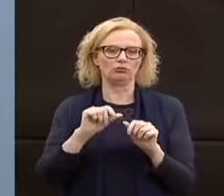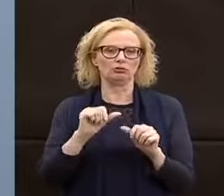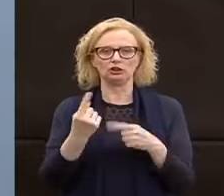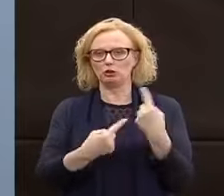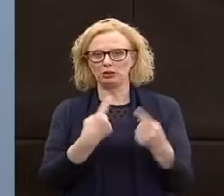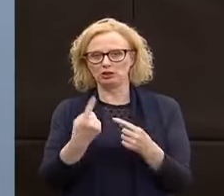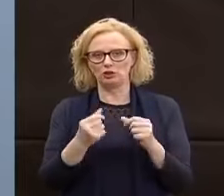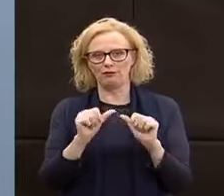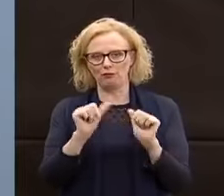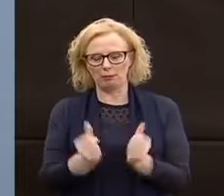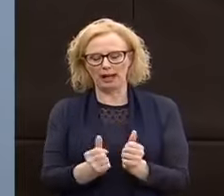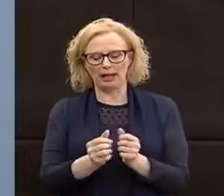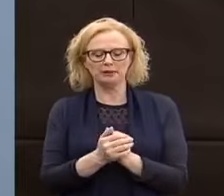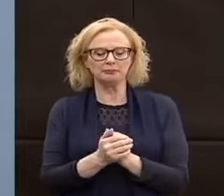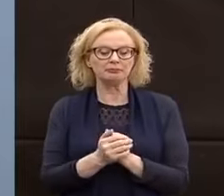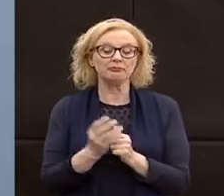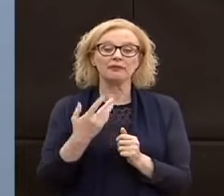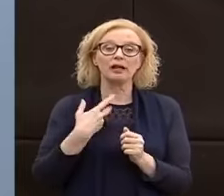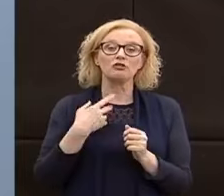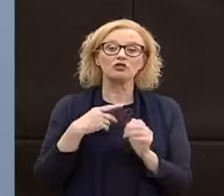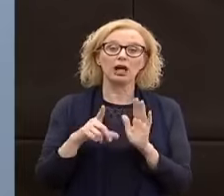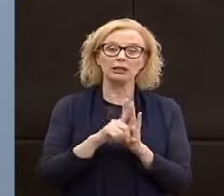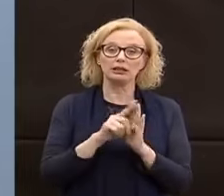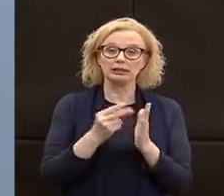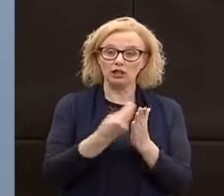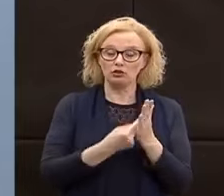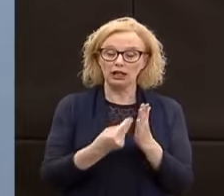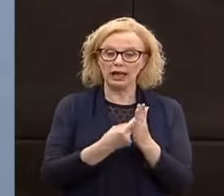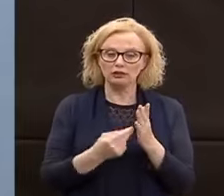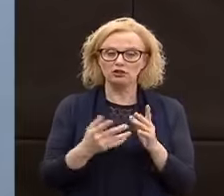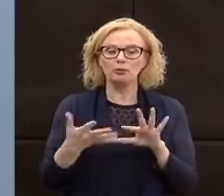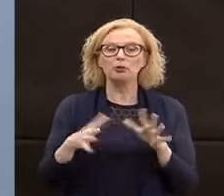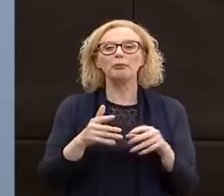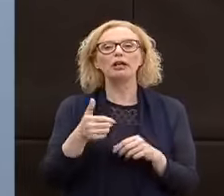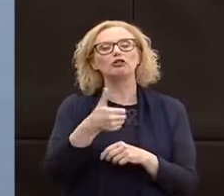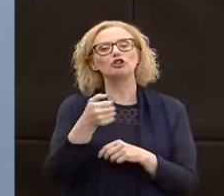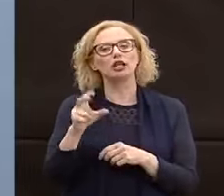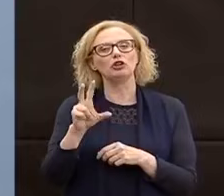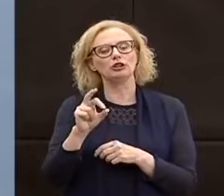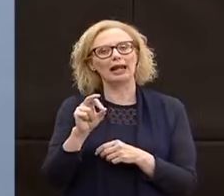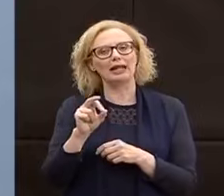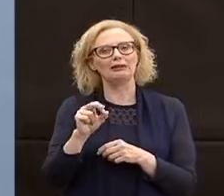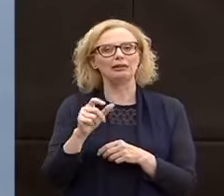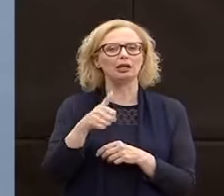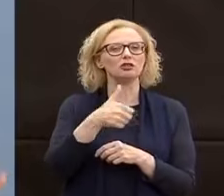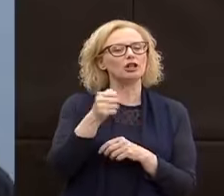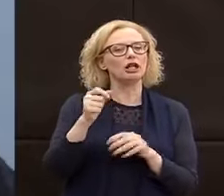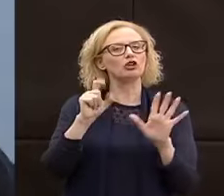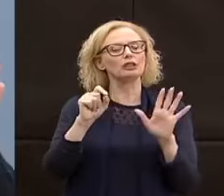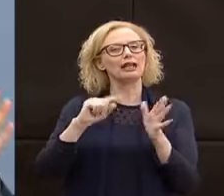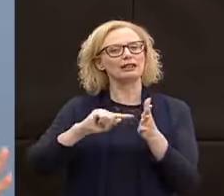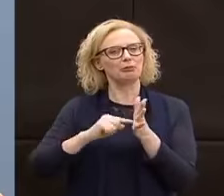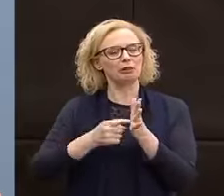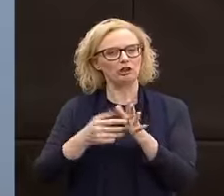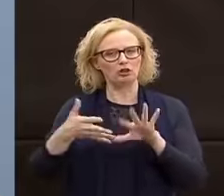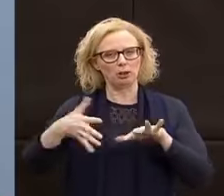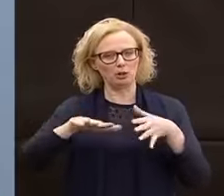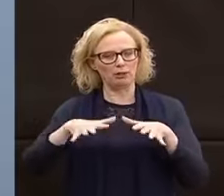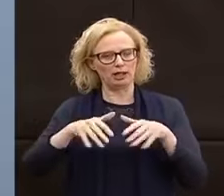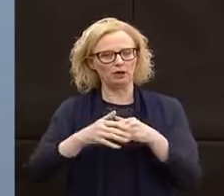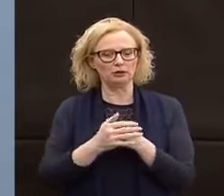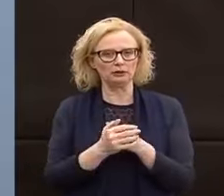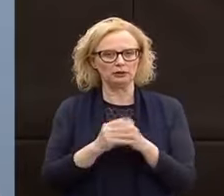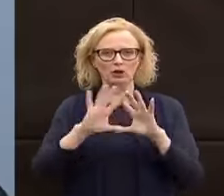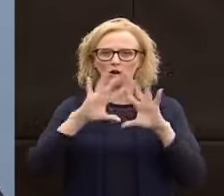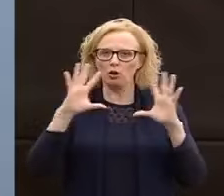di legge, stiamo arrivando a definire la cifra, sarà fra i 130 e i 170 milioni. Questo è l'ammontare